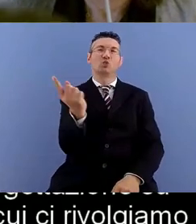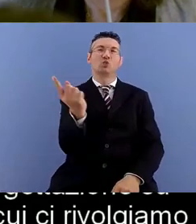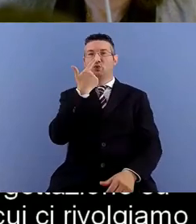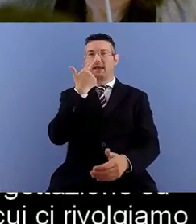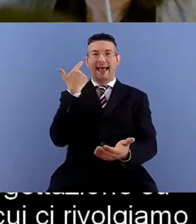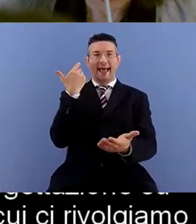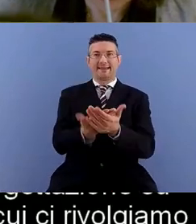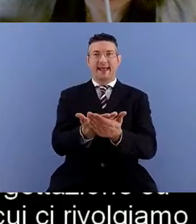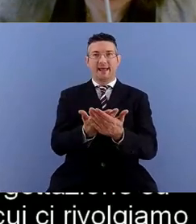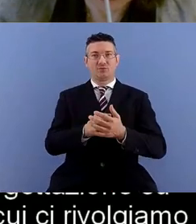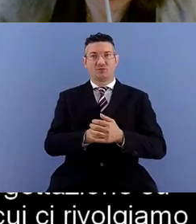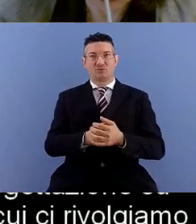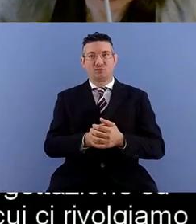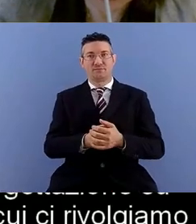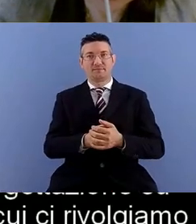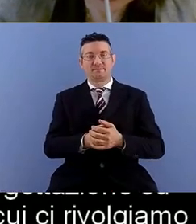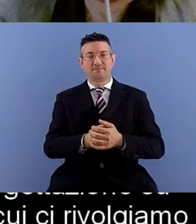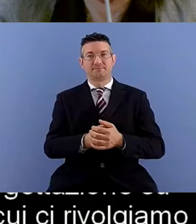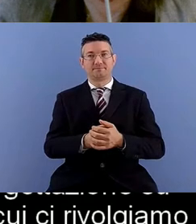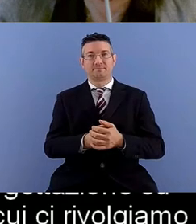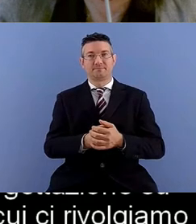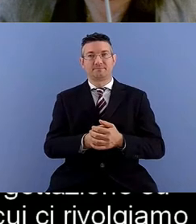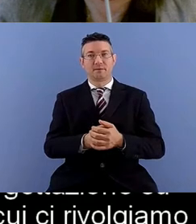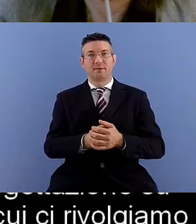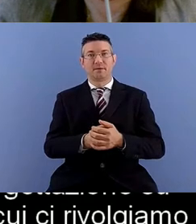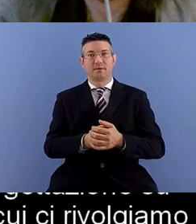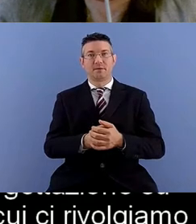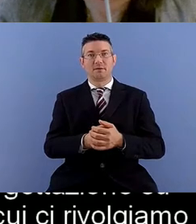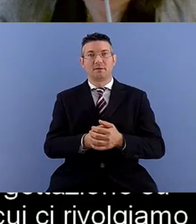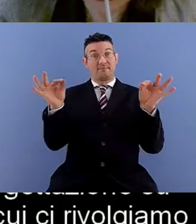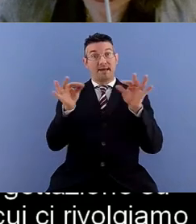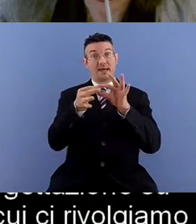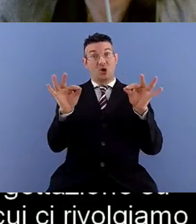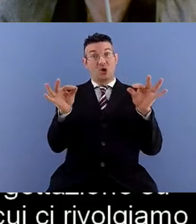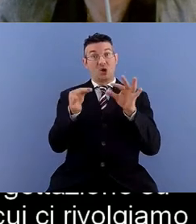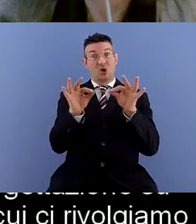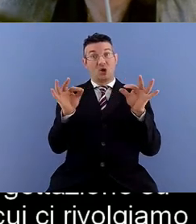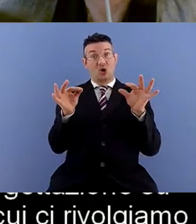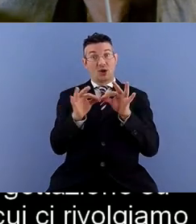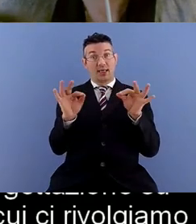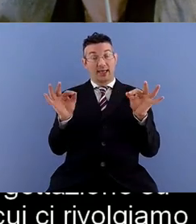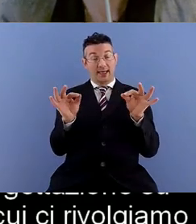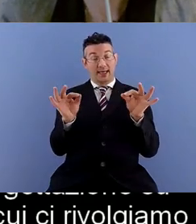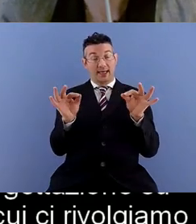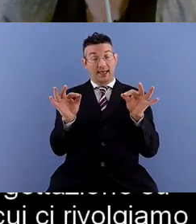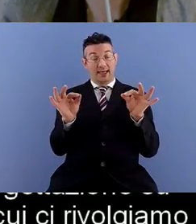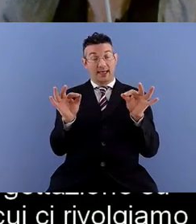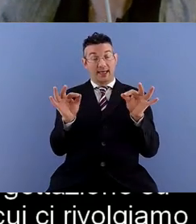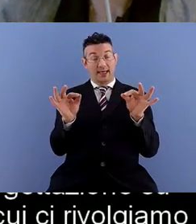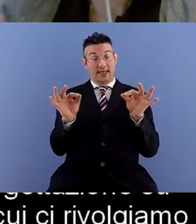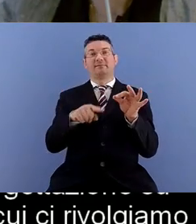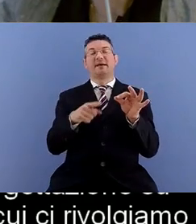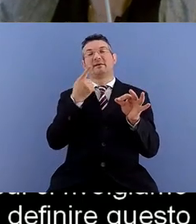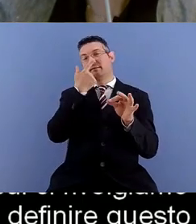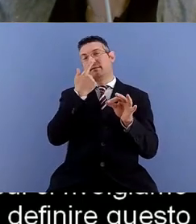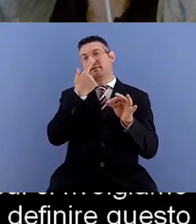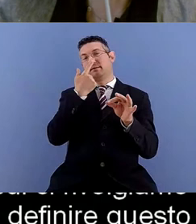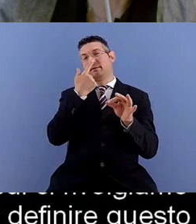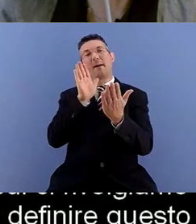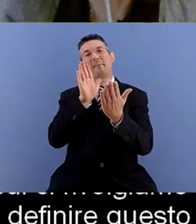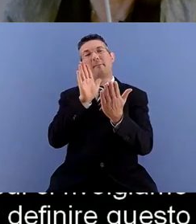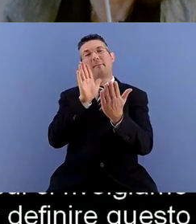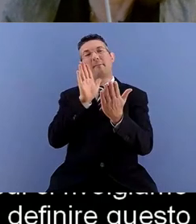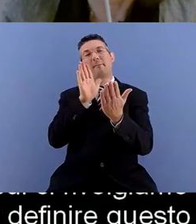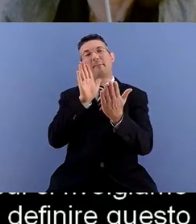le parole che sentiamo utilizzare per definire questo approccio che è rivolta a un